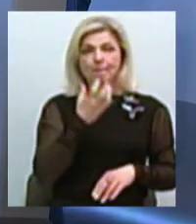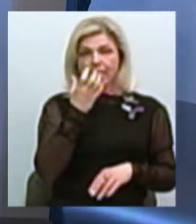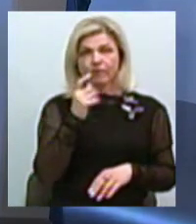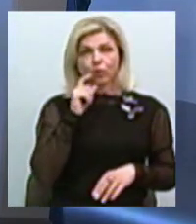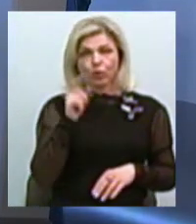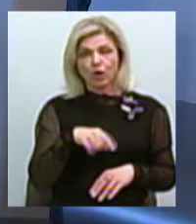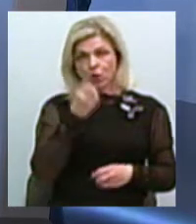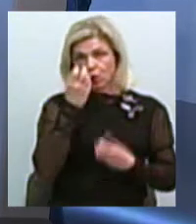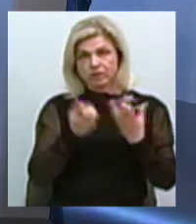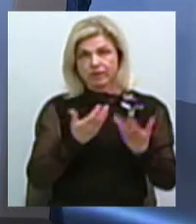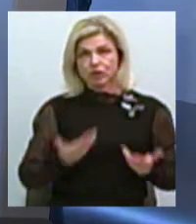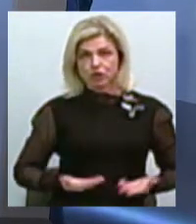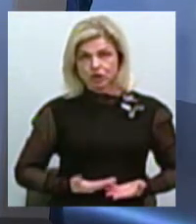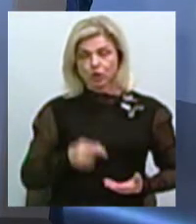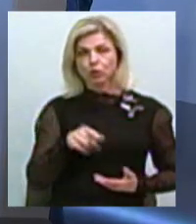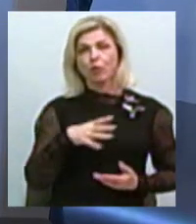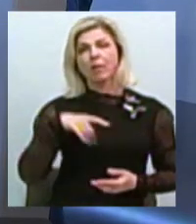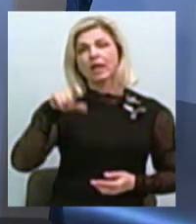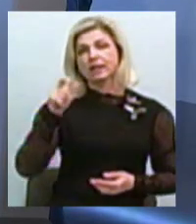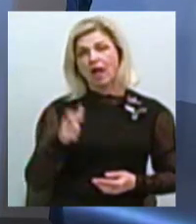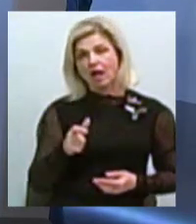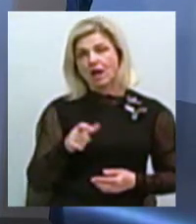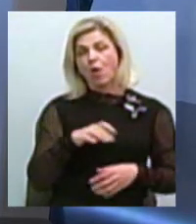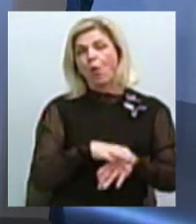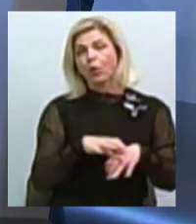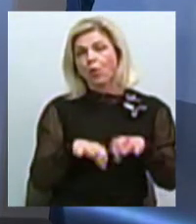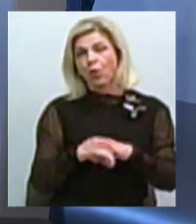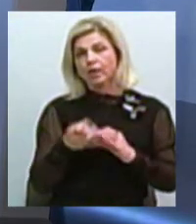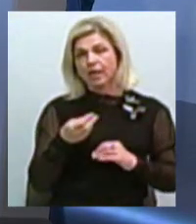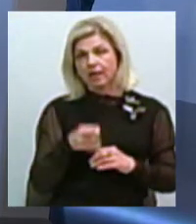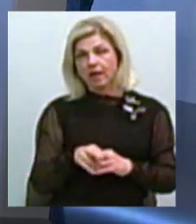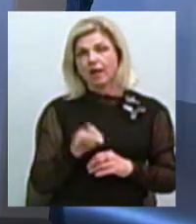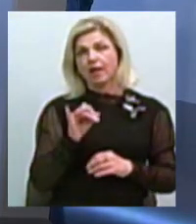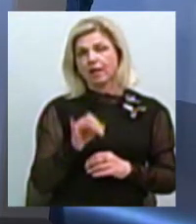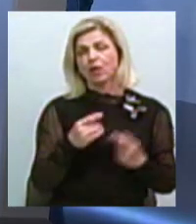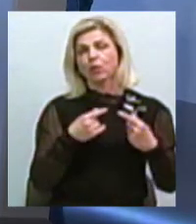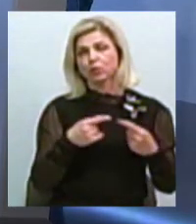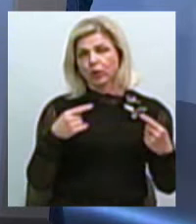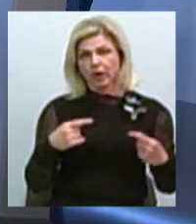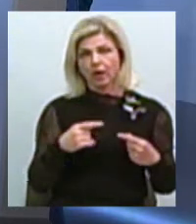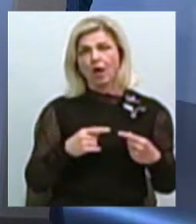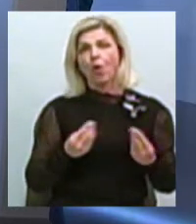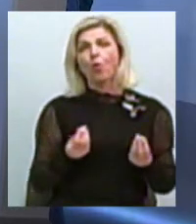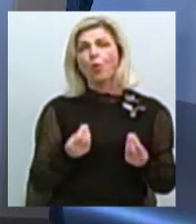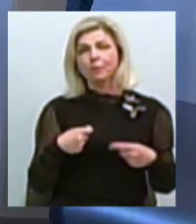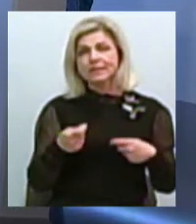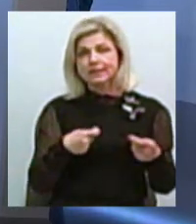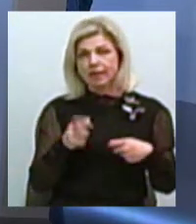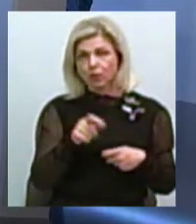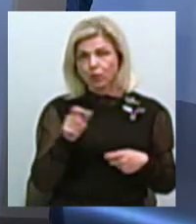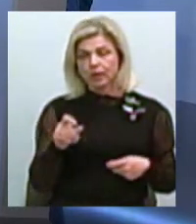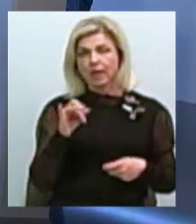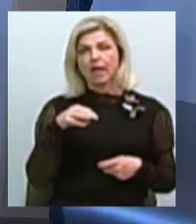розквітало життя. Тут були італійські колонії, тут працювали генуезькі купці, тут були і татарські міста.